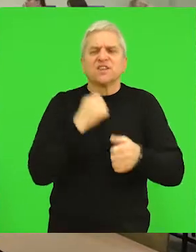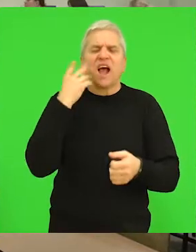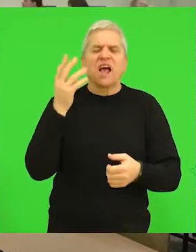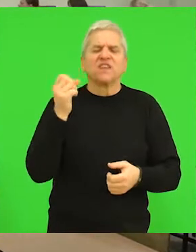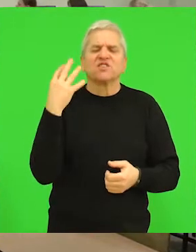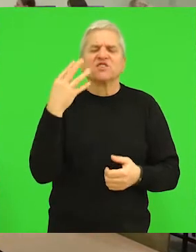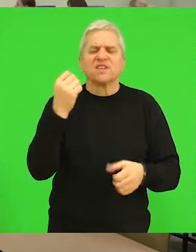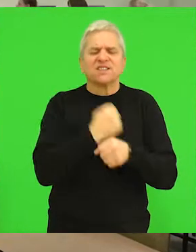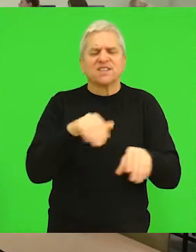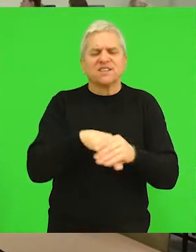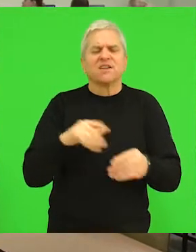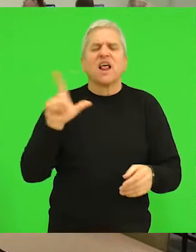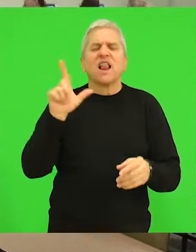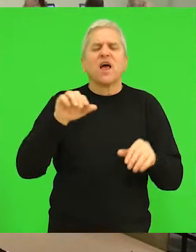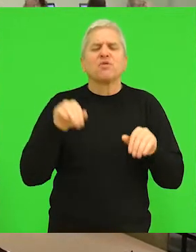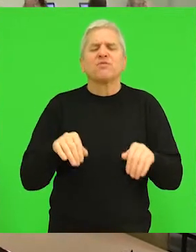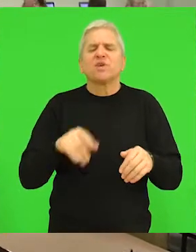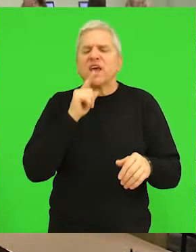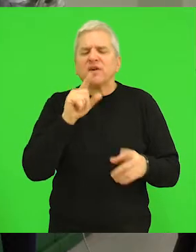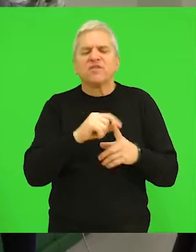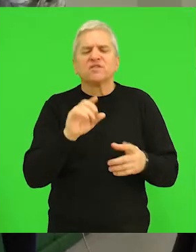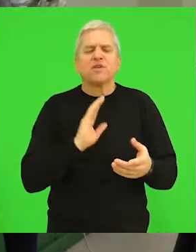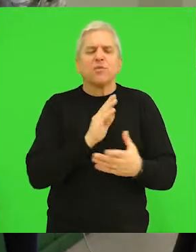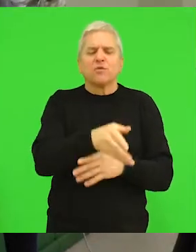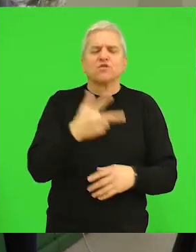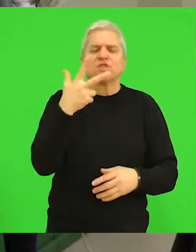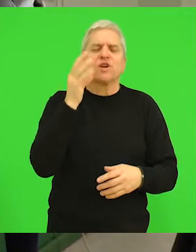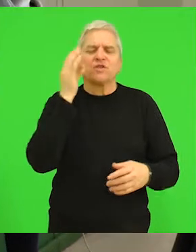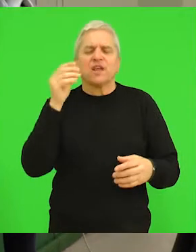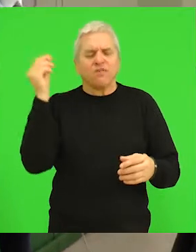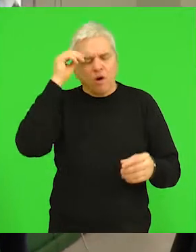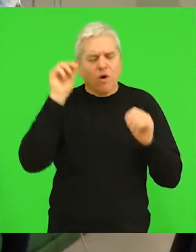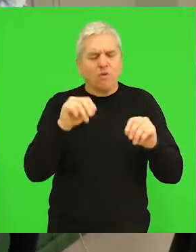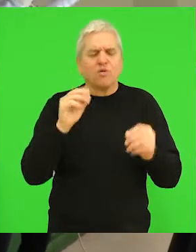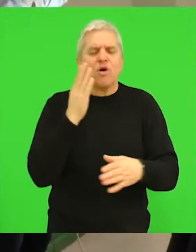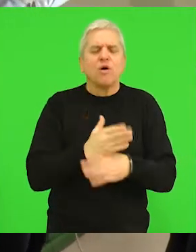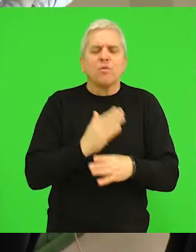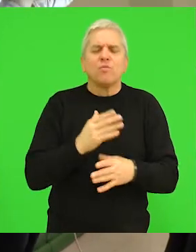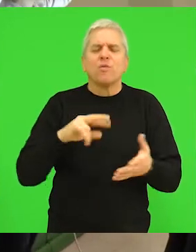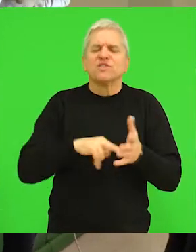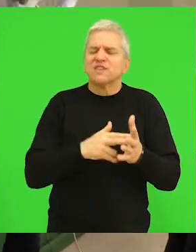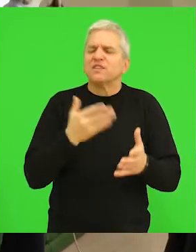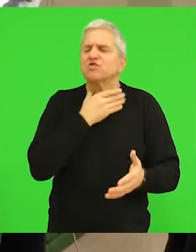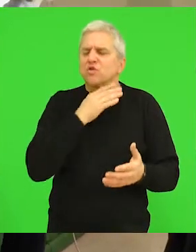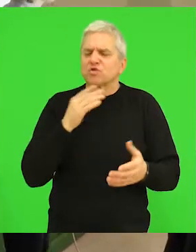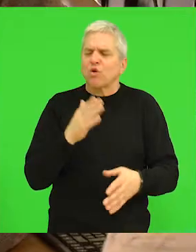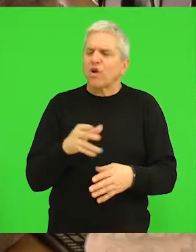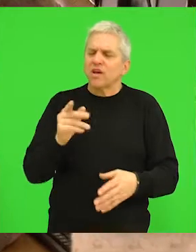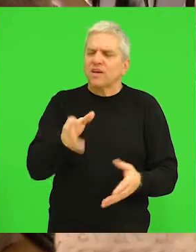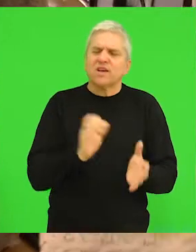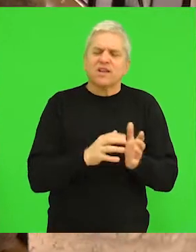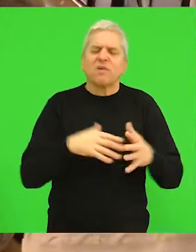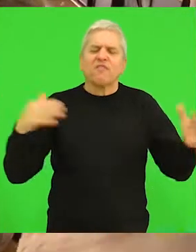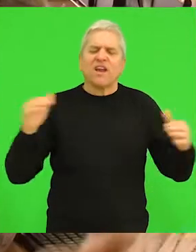je 40 zaposlenih iz Labut Pejovića prošlo trodnevnu obuku. Pomoć kolega iz tehničke škole u velikoj meri